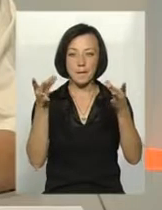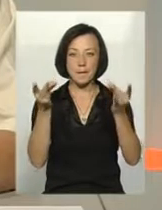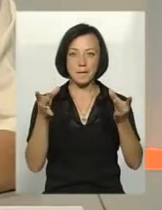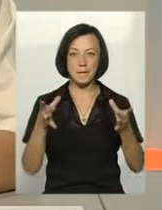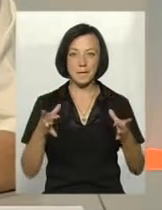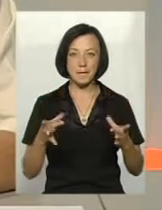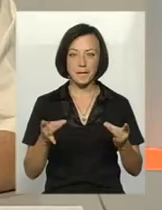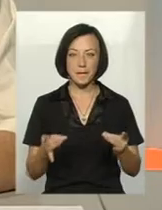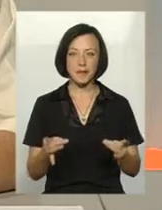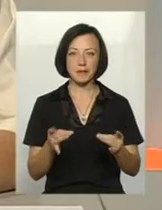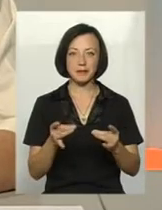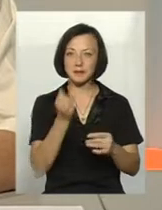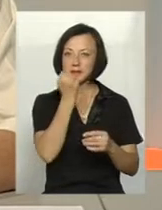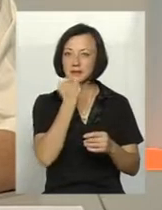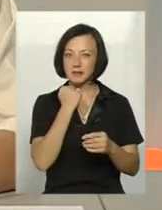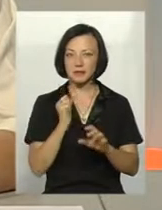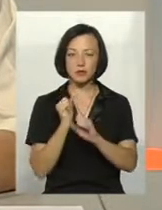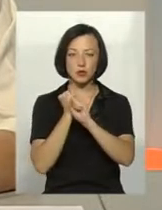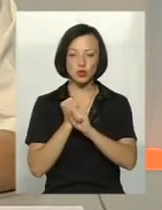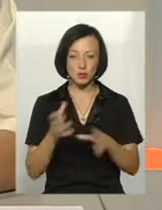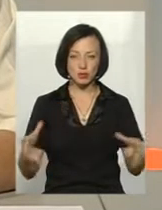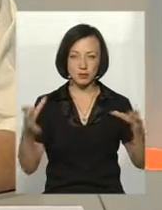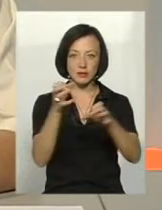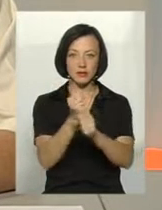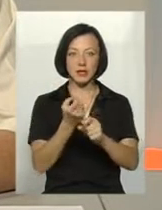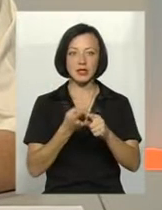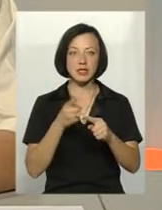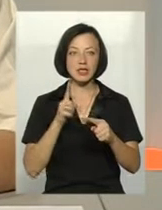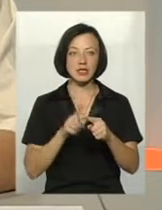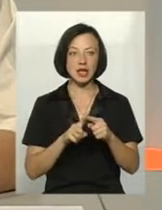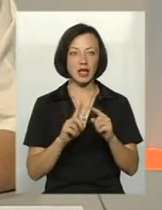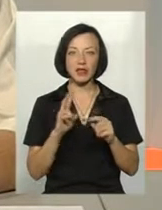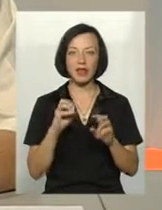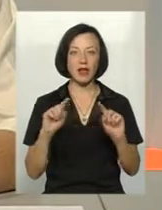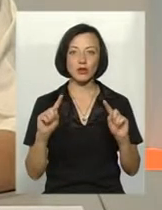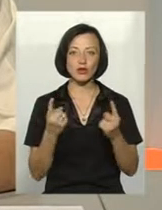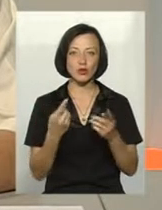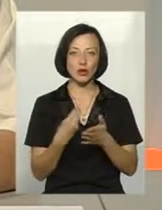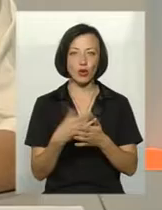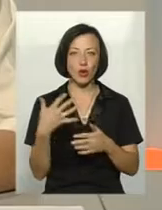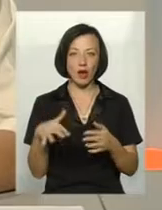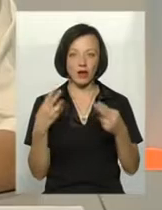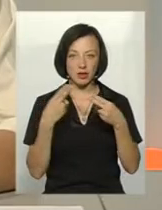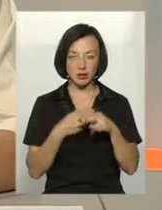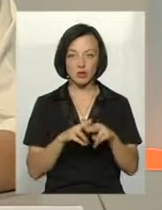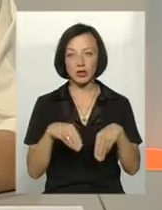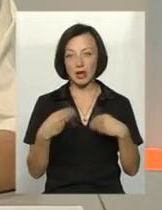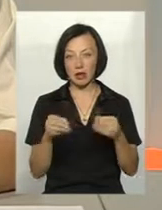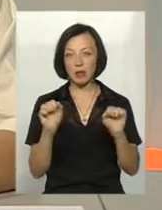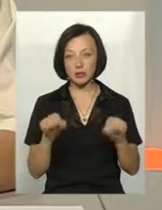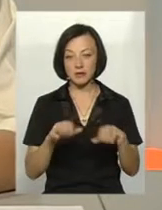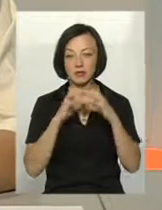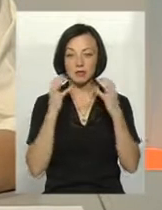мішках, який теж не дуже дорога технологія і дає можливість